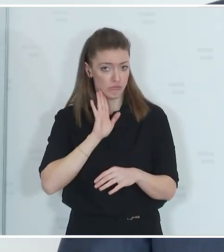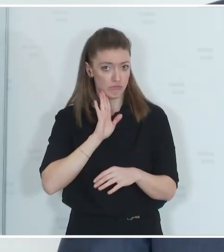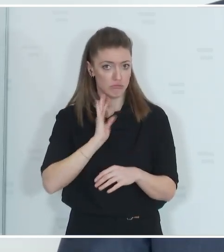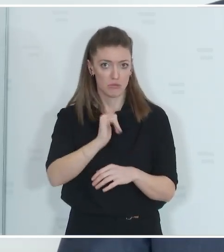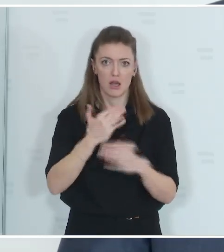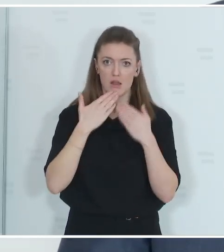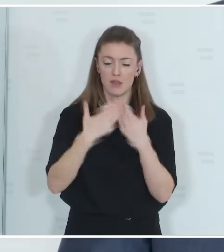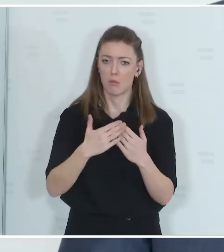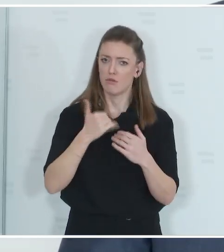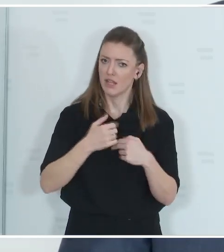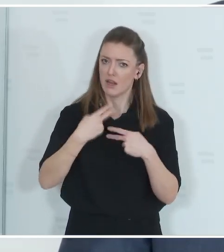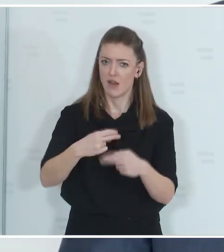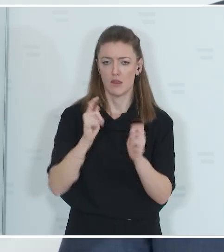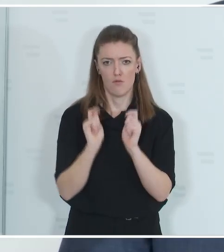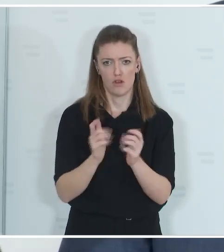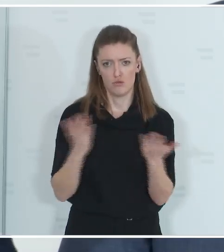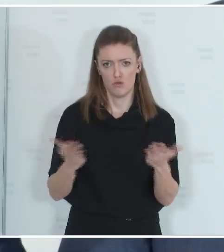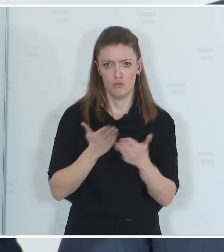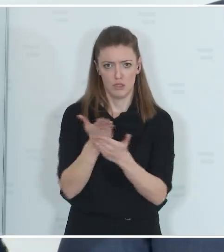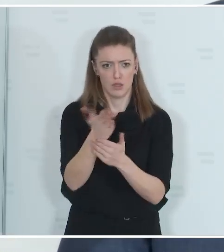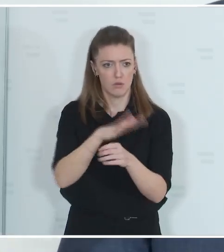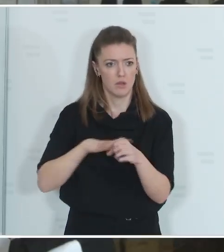bin dankbar für jeden weiteren Vorschlag in der Richtung.